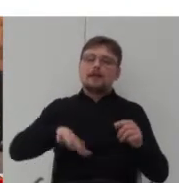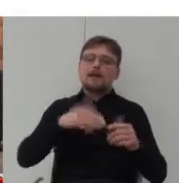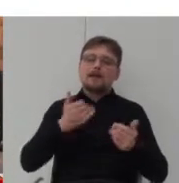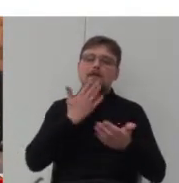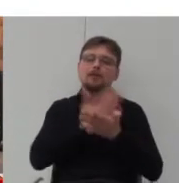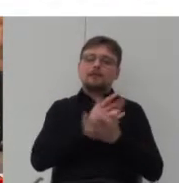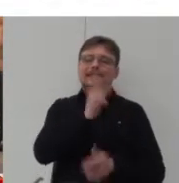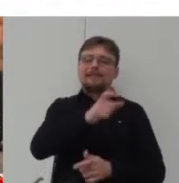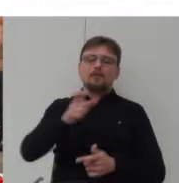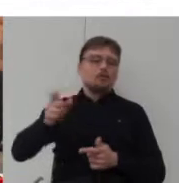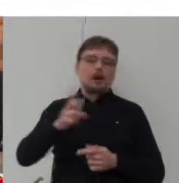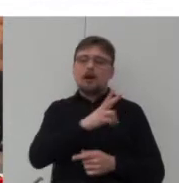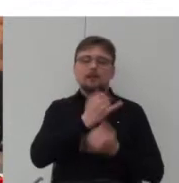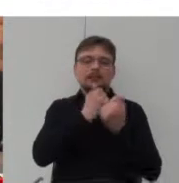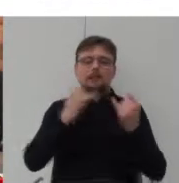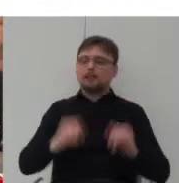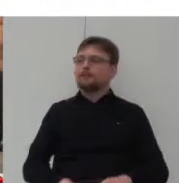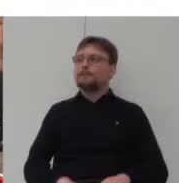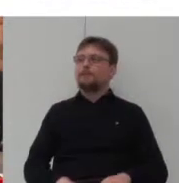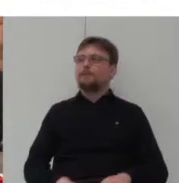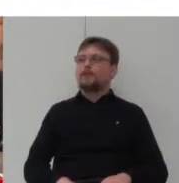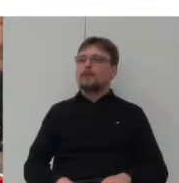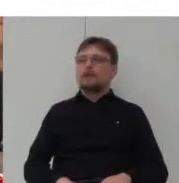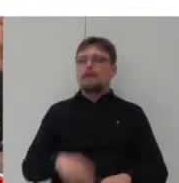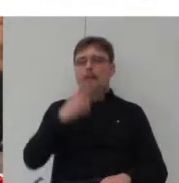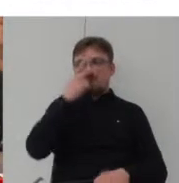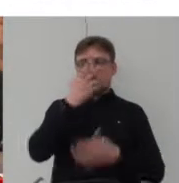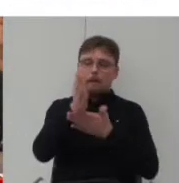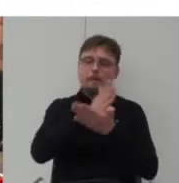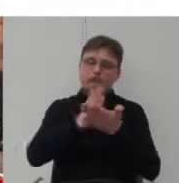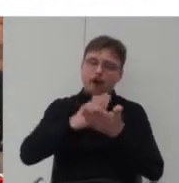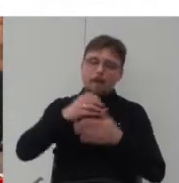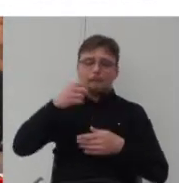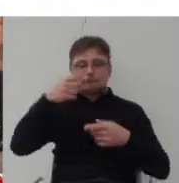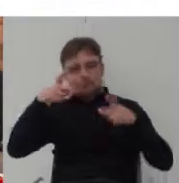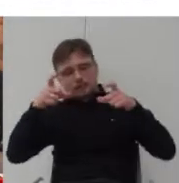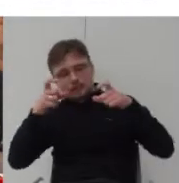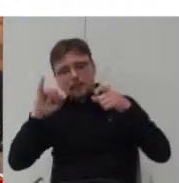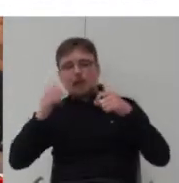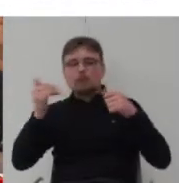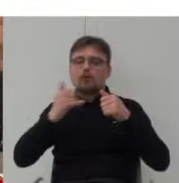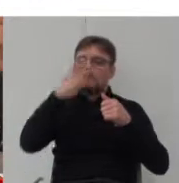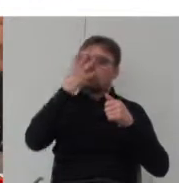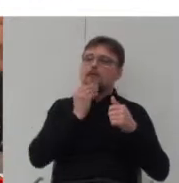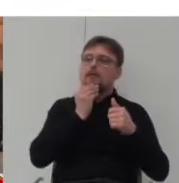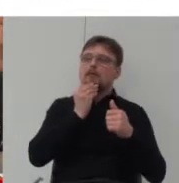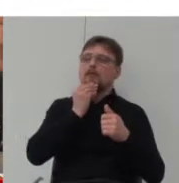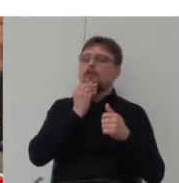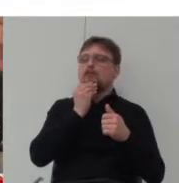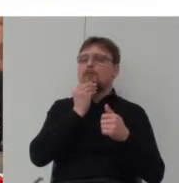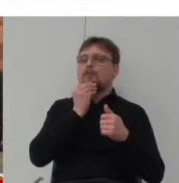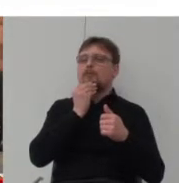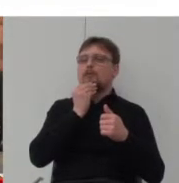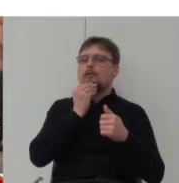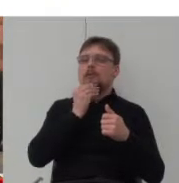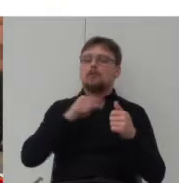indywidualny. To są kolejne rzuty oraz przybliżenie tego, jak to by mogło wyglądać na